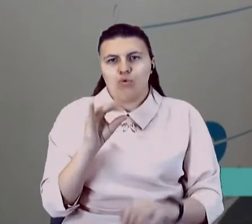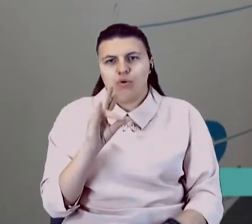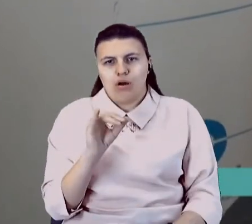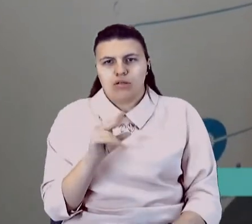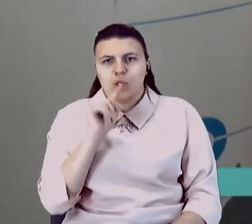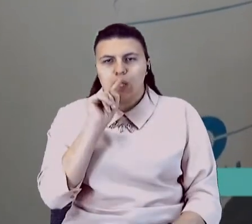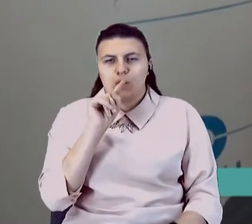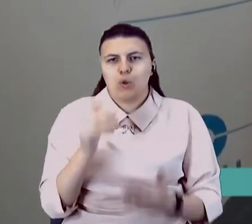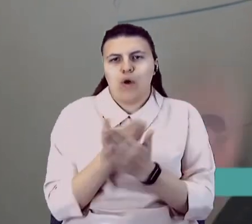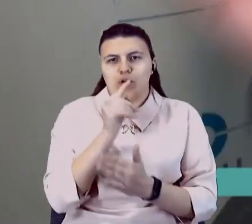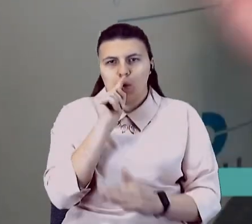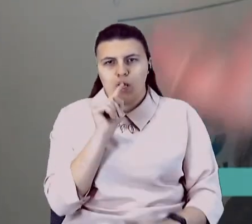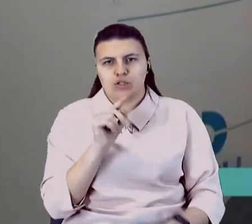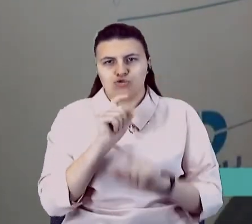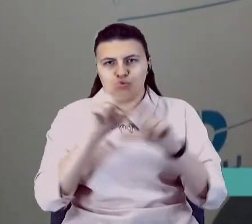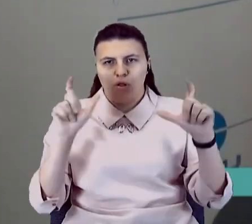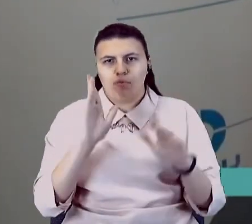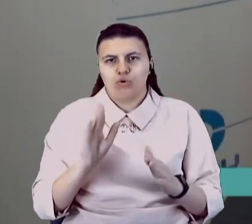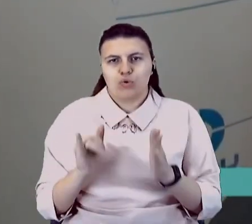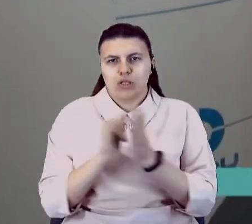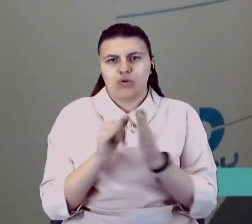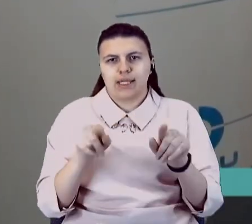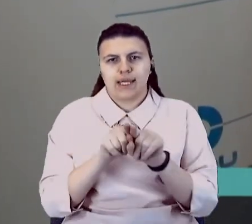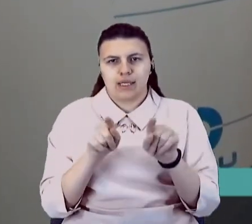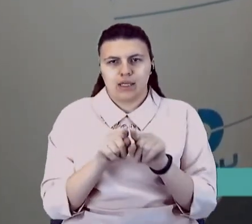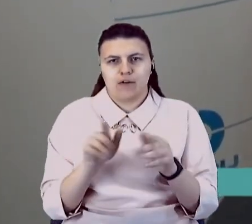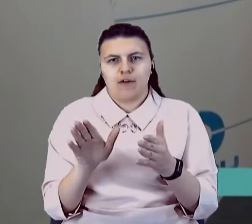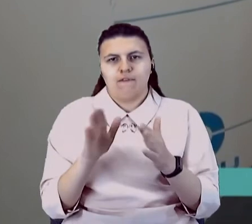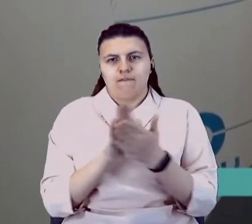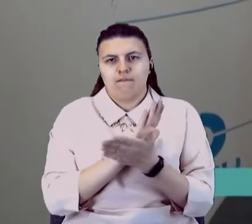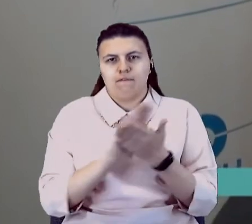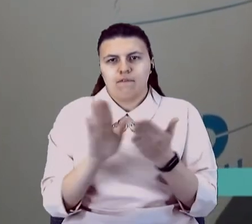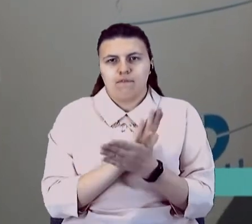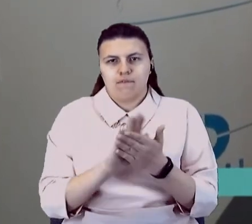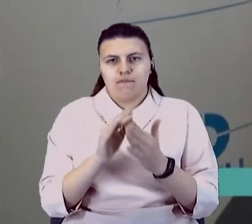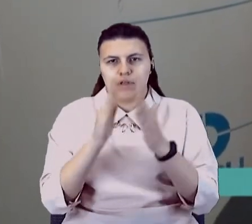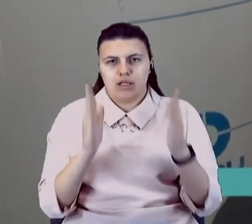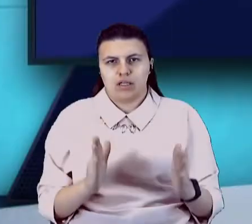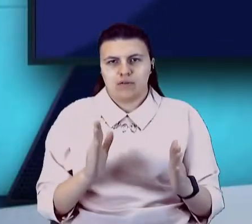Будуть встановлені ось такі фільтри з очищення води.